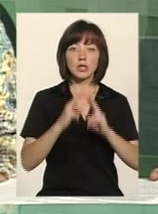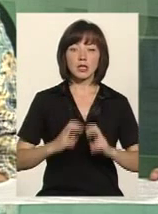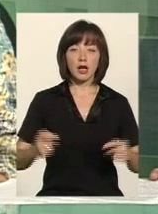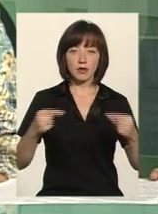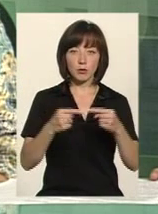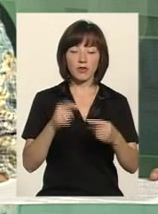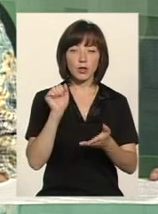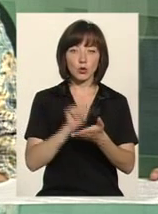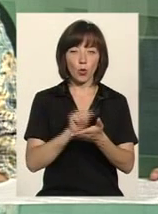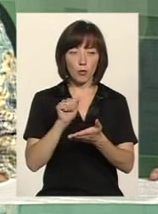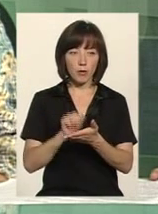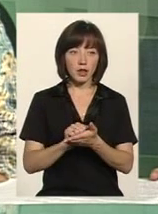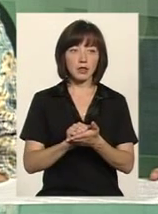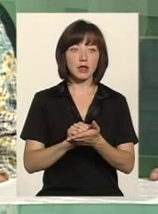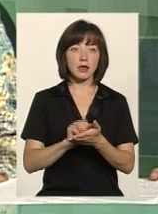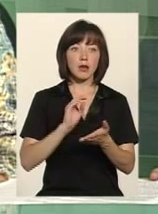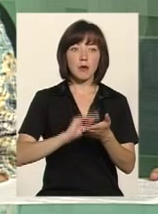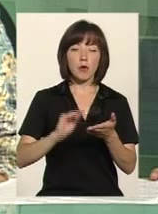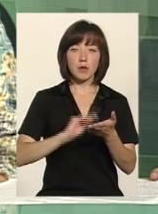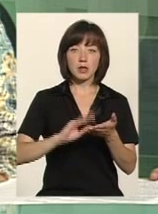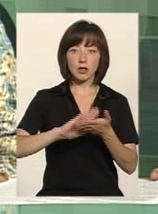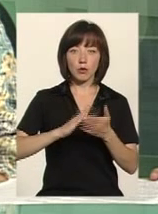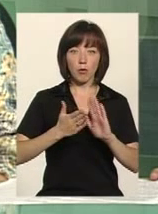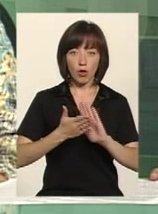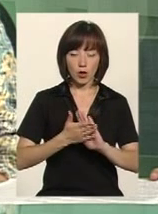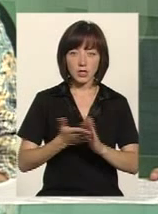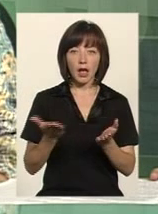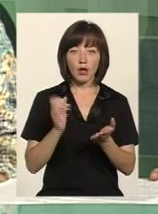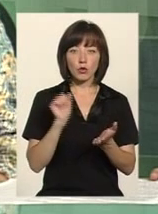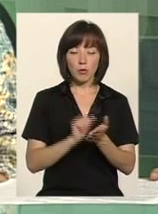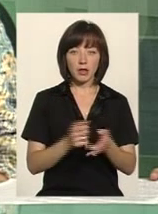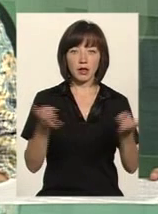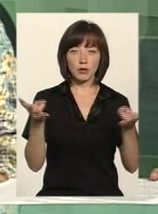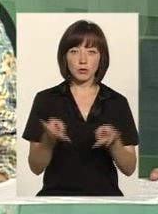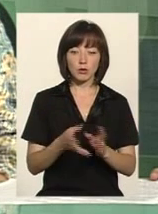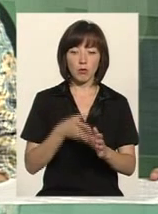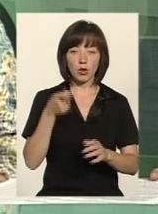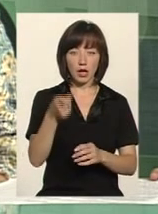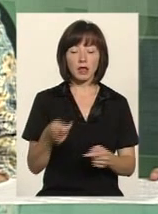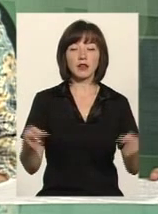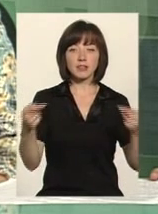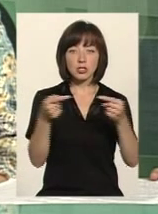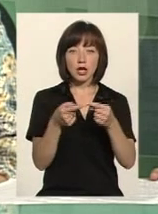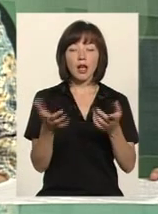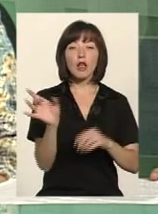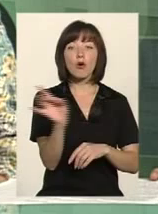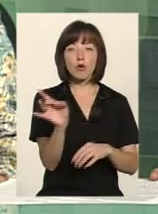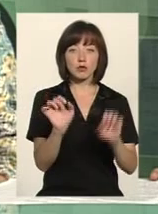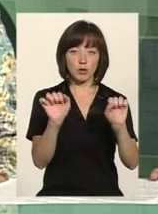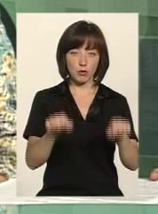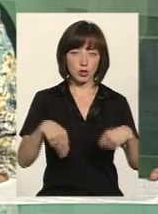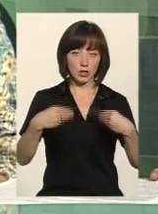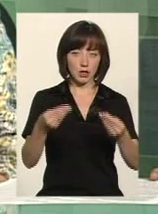відповідні документи, прописано теж положенням, які документи необхідно подати, і вже визначають, який розмір можна